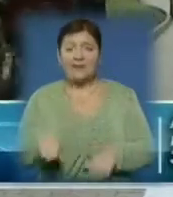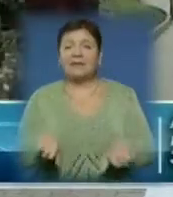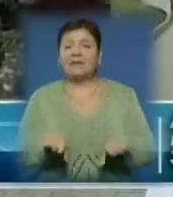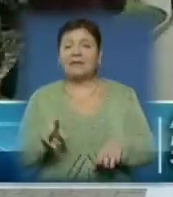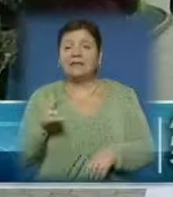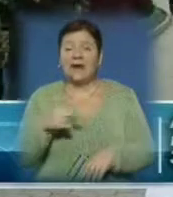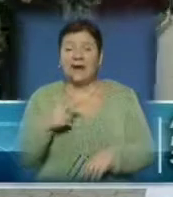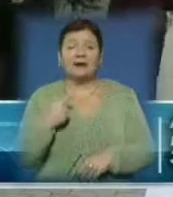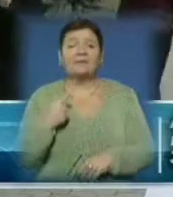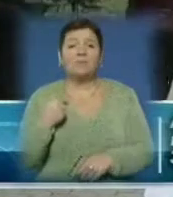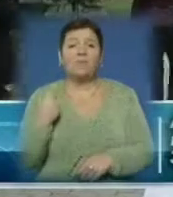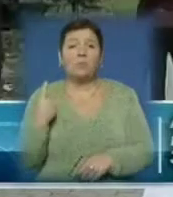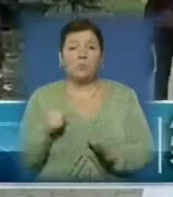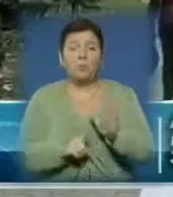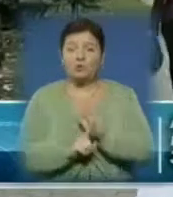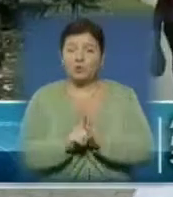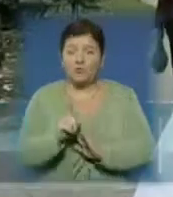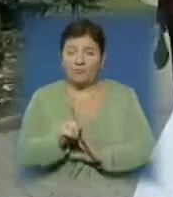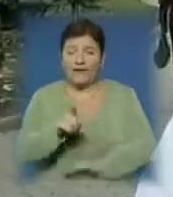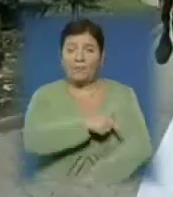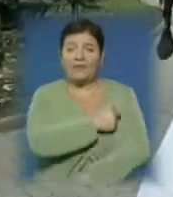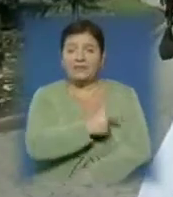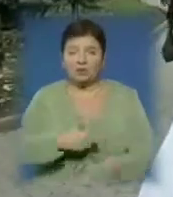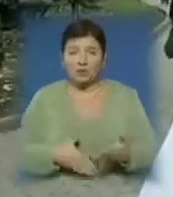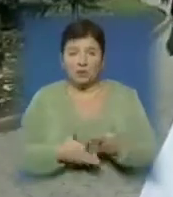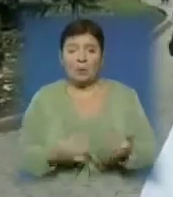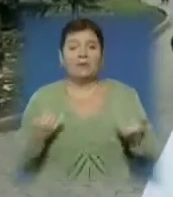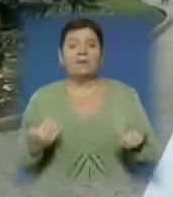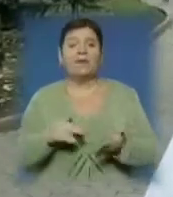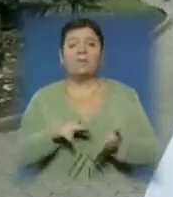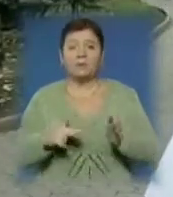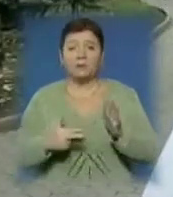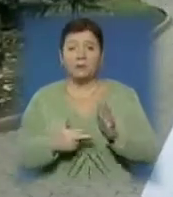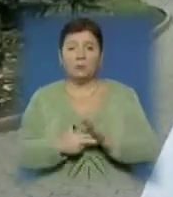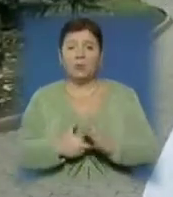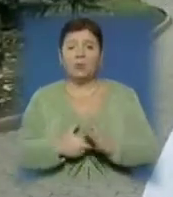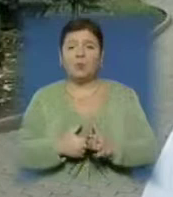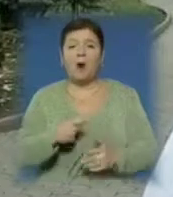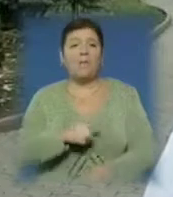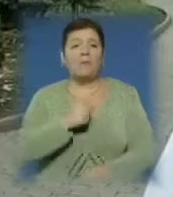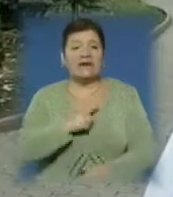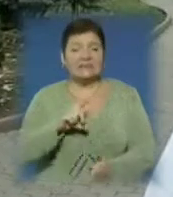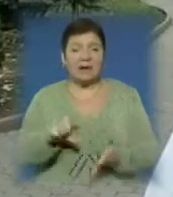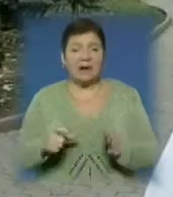для фельдшерів швидкої медичної допомоги. Тепер ми плануємо в грудні проведити мастер-клас із